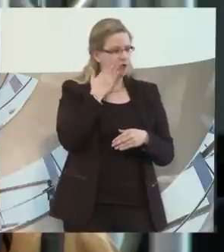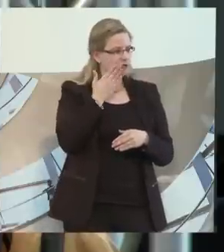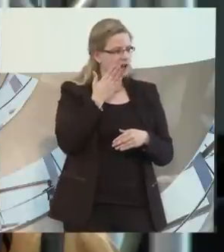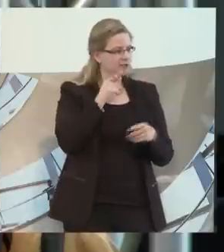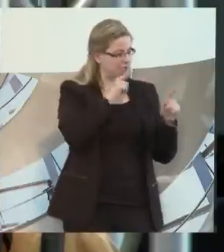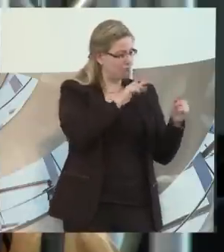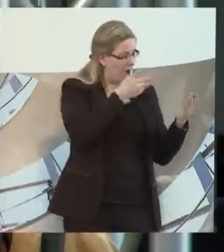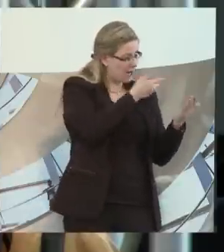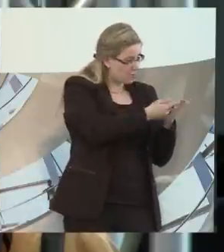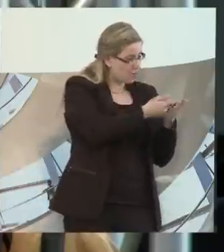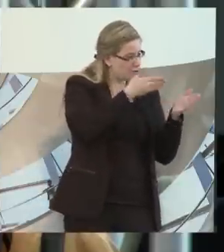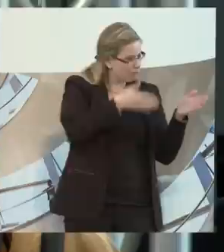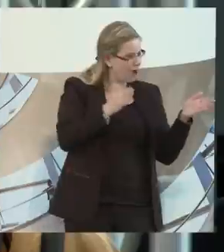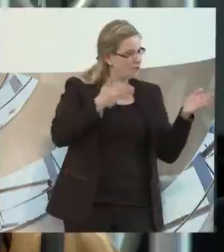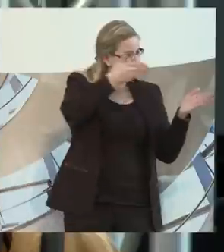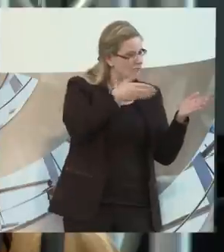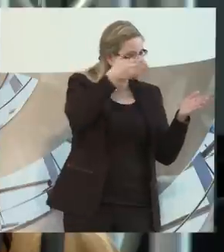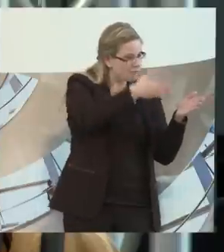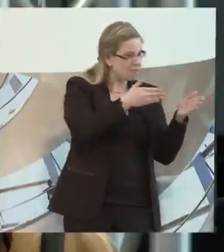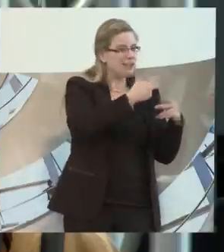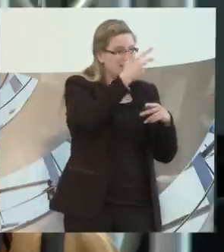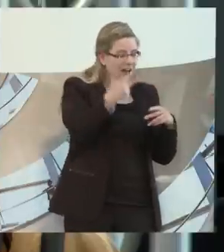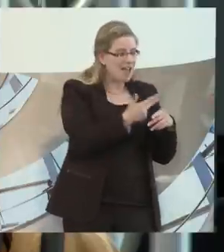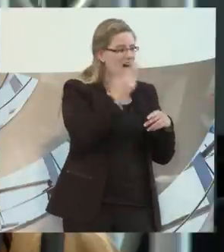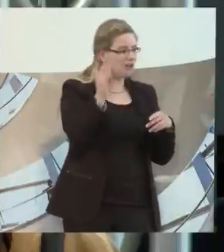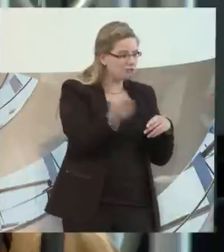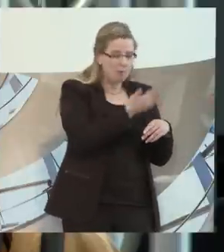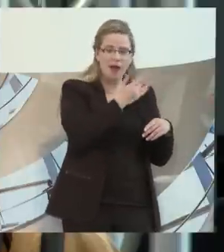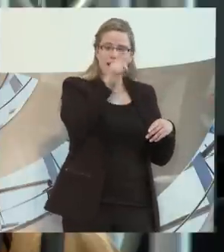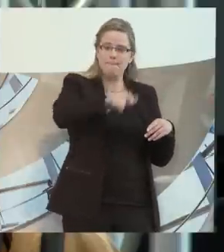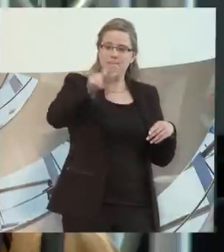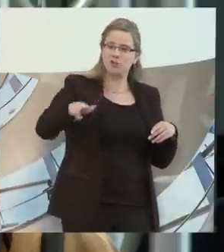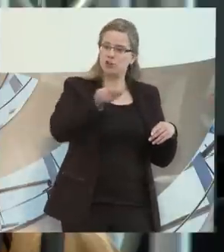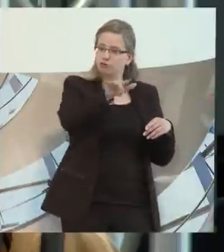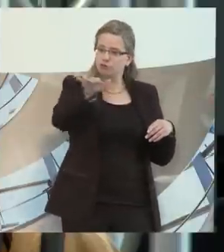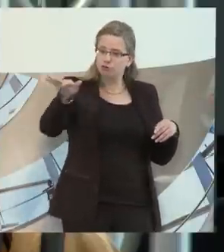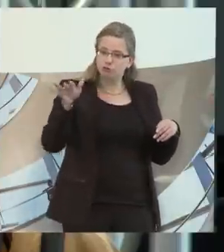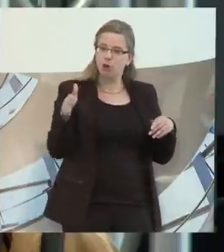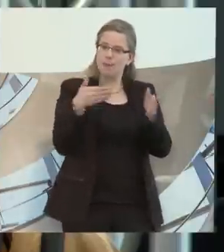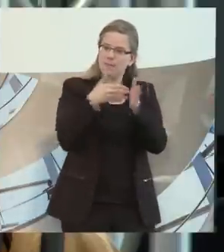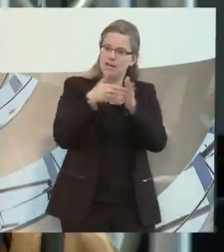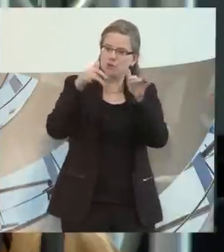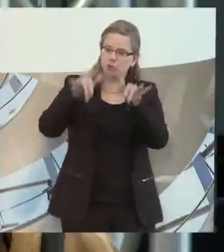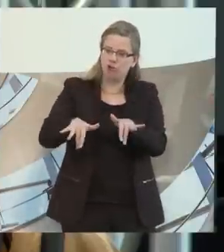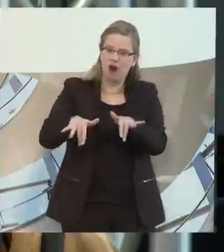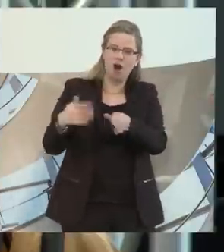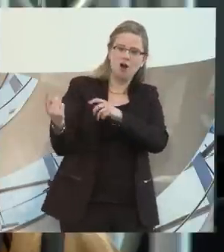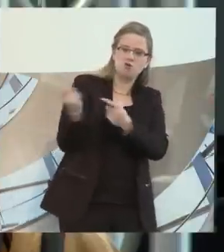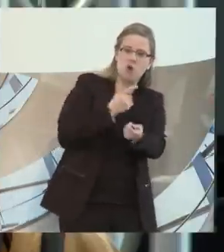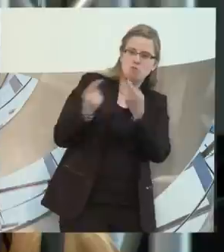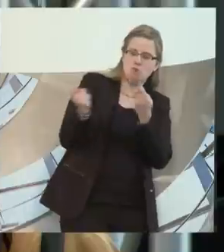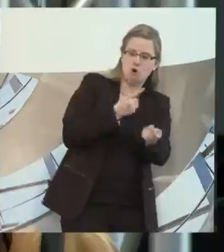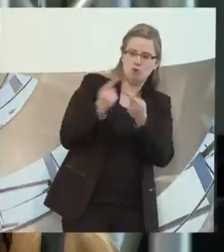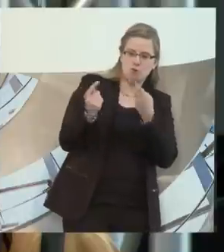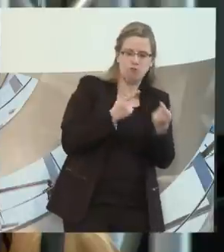besser angenommen wird, und nach drei Jahren hat sich der Kreis der Menschen mit einer offensichtlichen Behinderung stagniert.